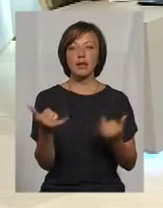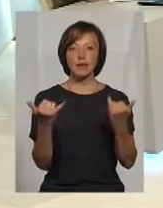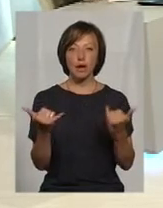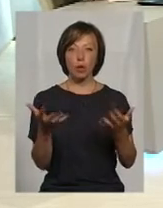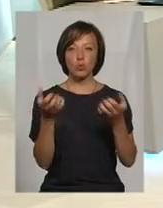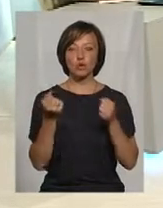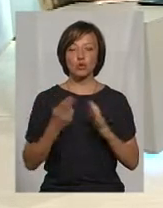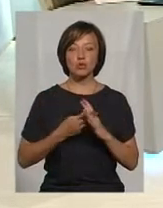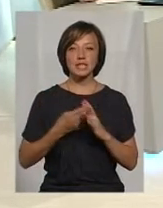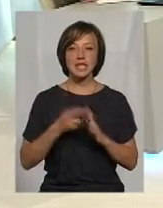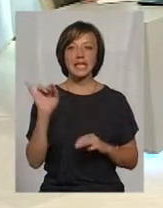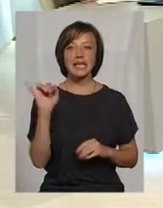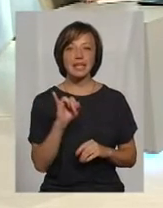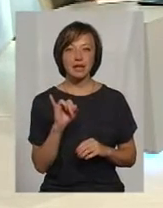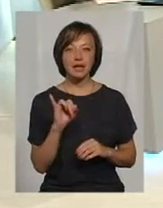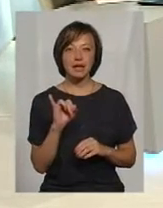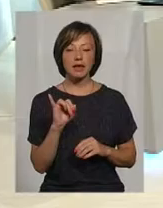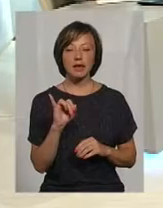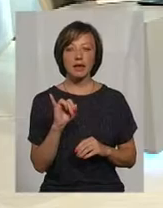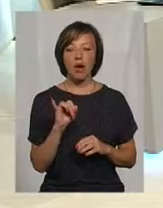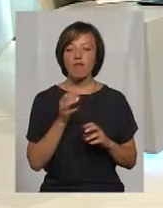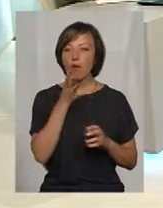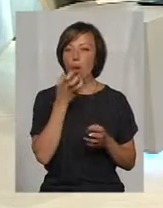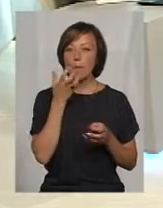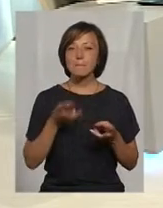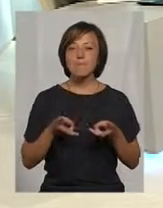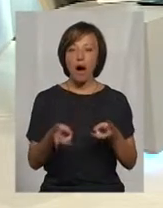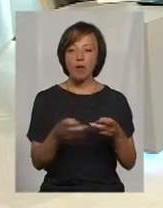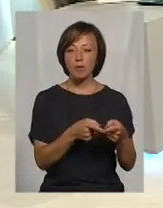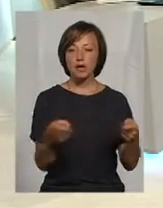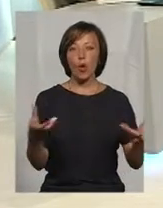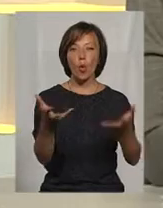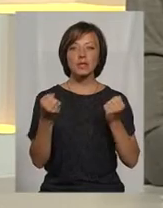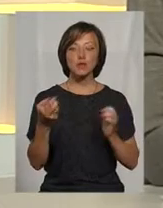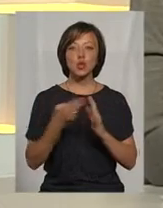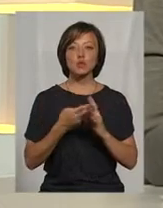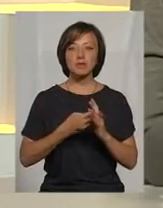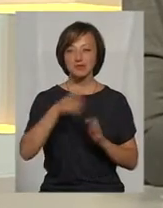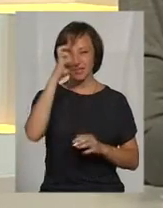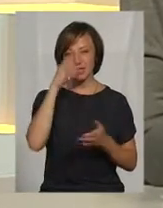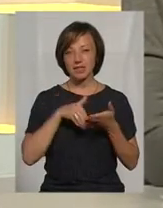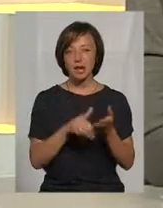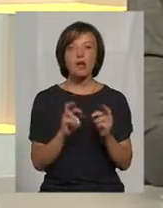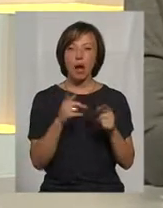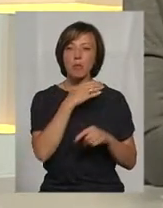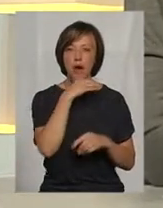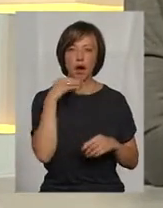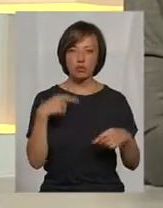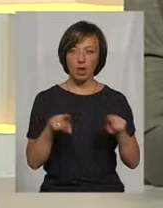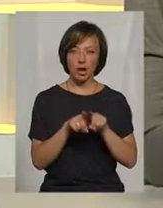отримують субсидії, і в опалювальний період отримували субсидії, наскільки багато таких